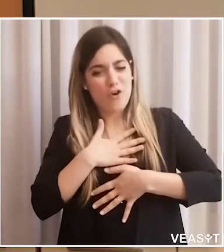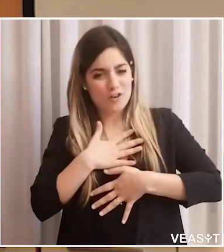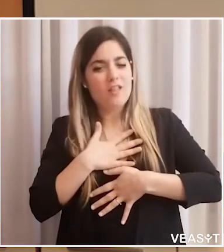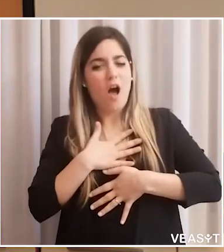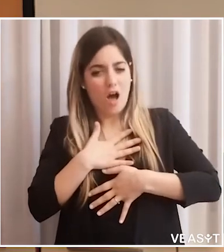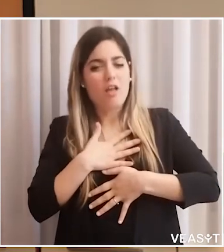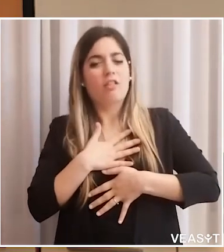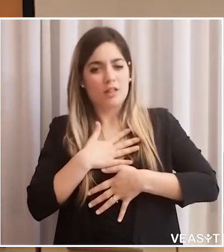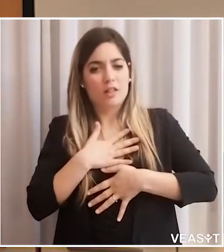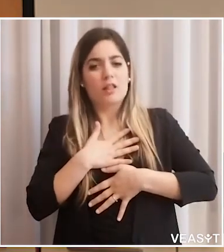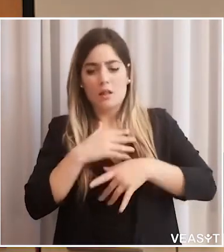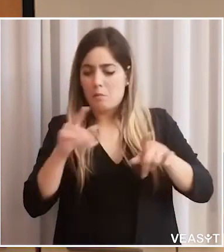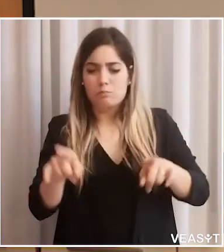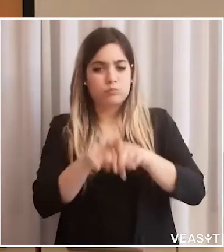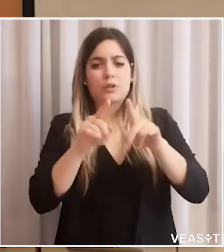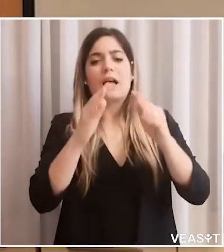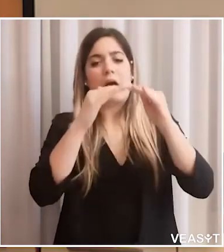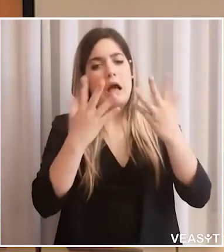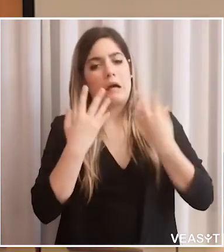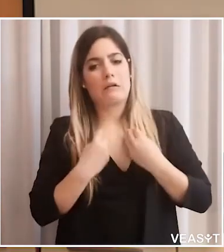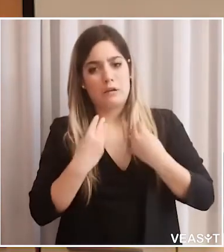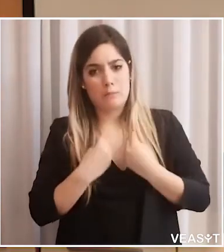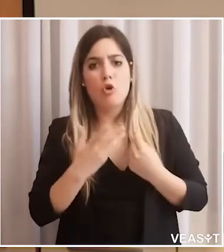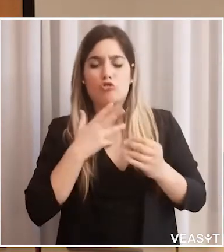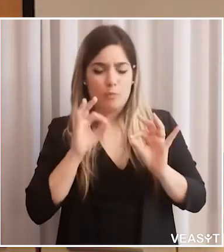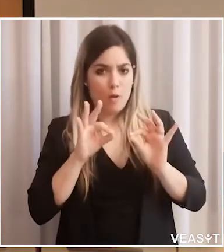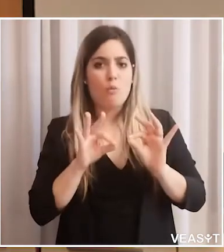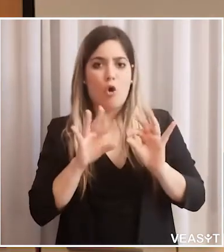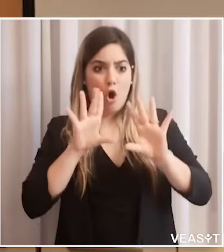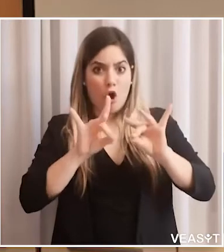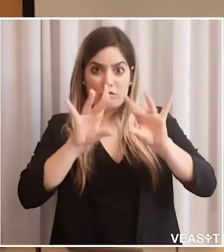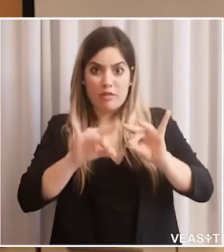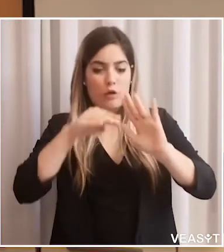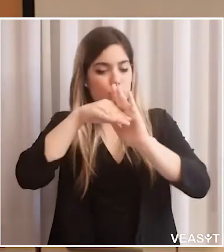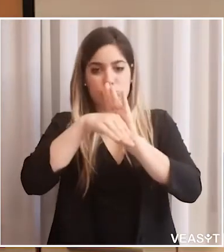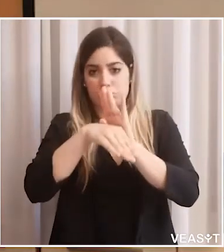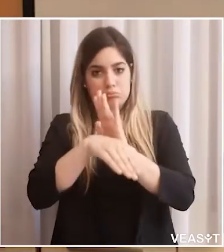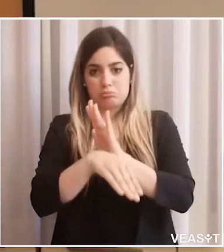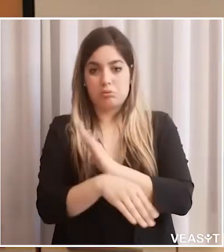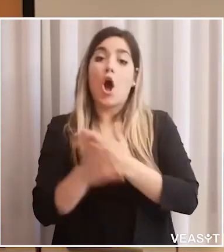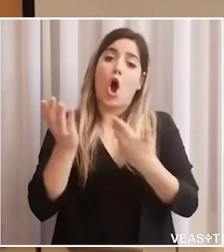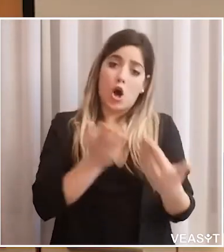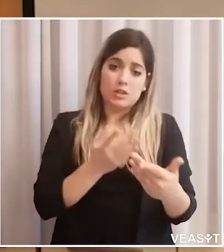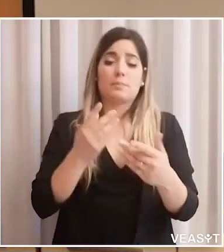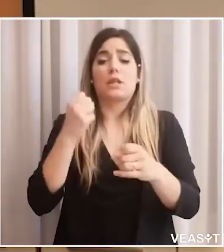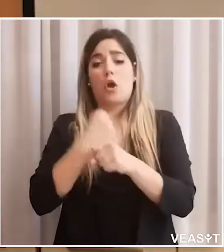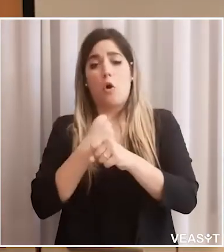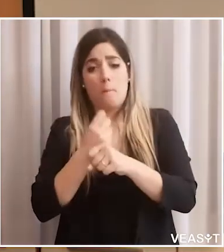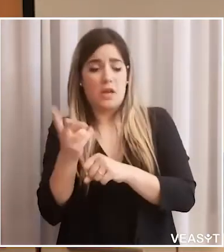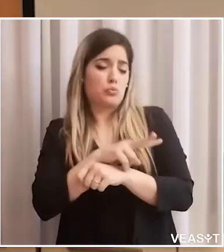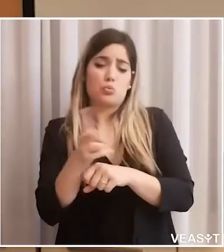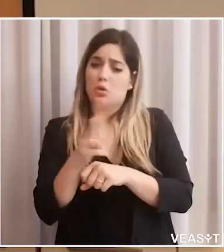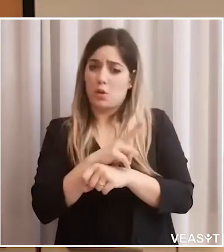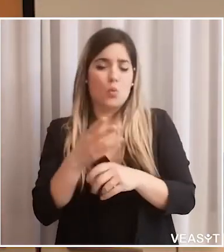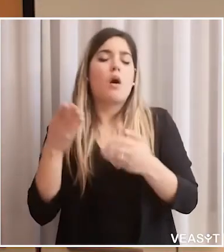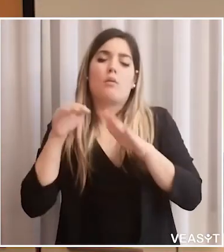Possiamo dire che il quadro confortante complessivo si ripercuote anche nelle strutture residenziali per